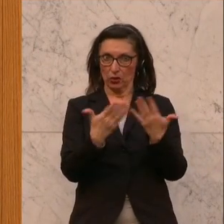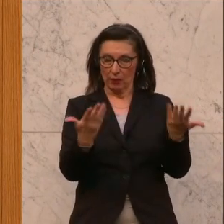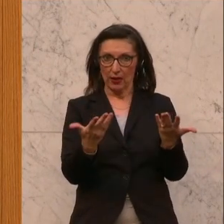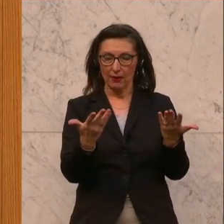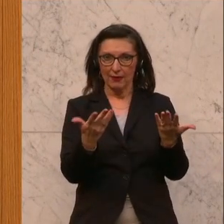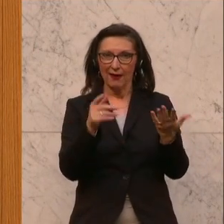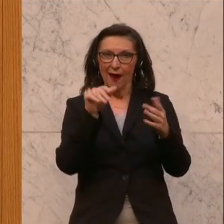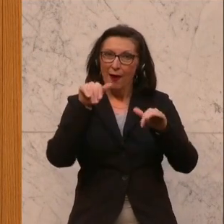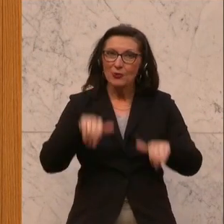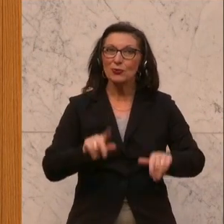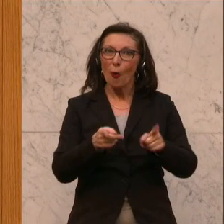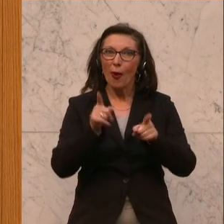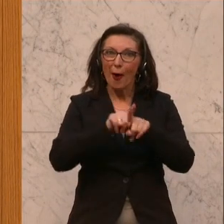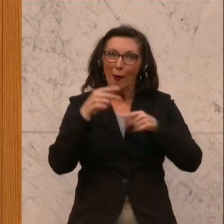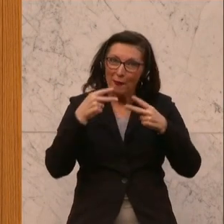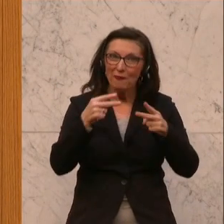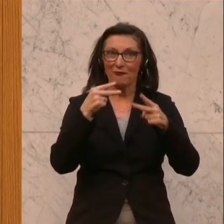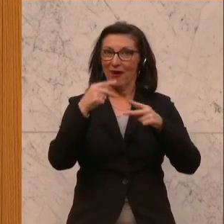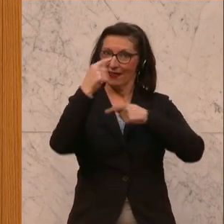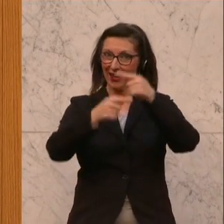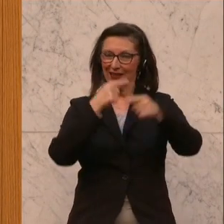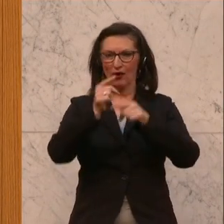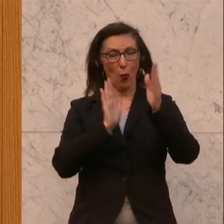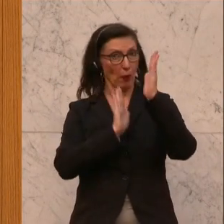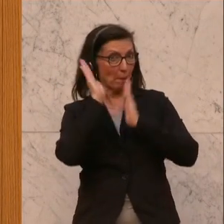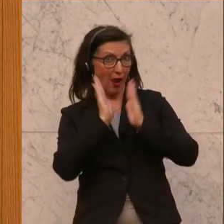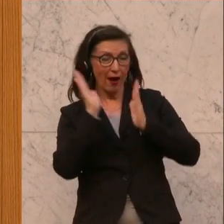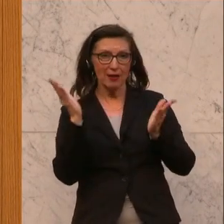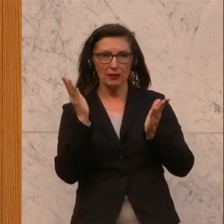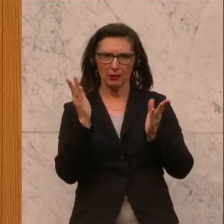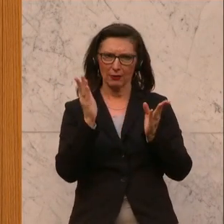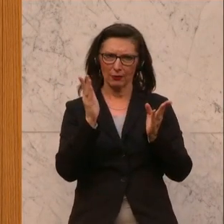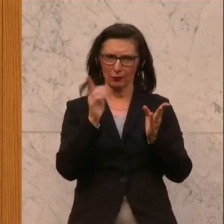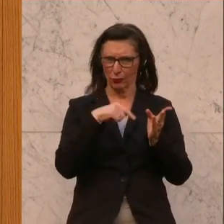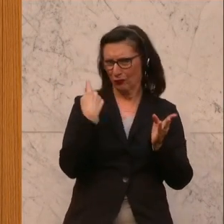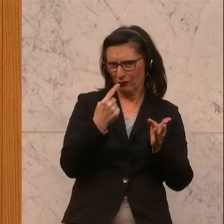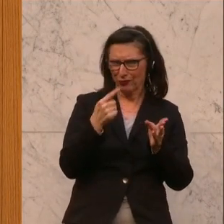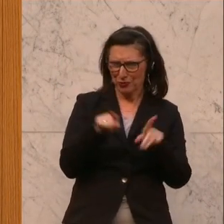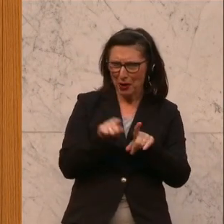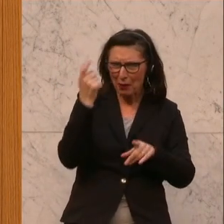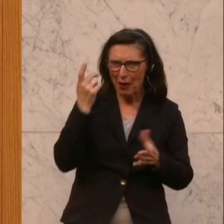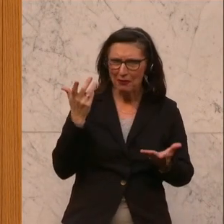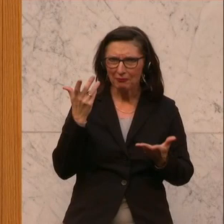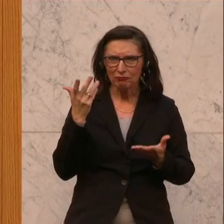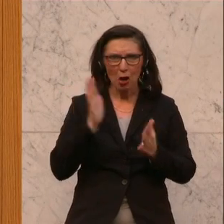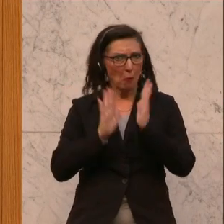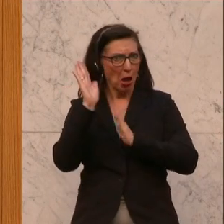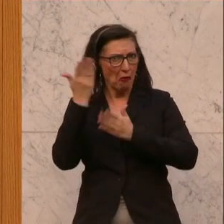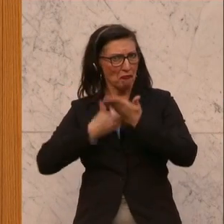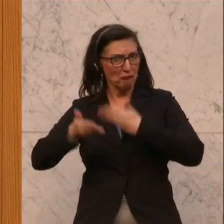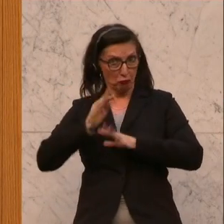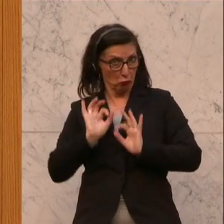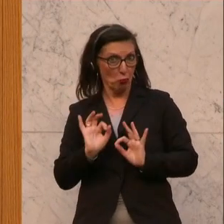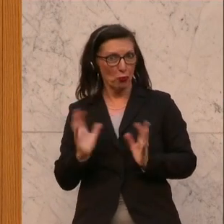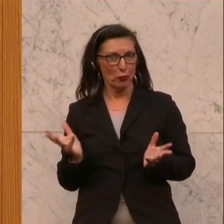Weiterentwickeln. Und Malaysia ist etwas, und da sind wir uns auch wahrscheinlich einer Meinung, steht wirtschaftlich gut da. Es ist ein